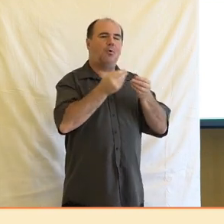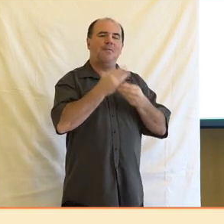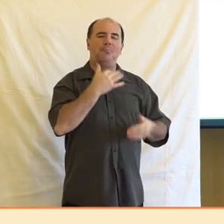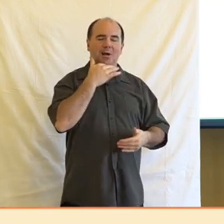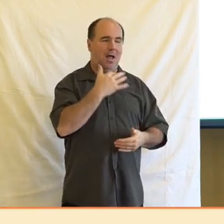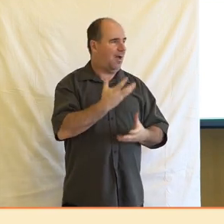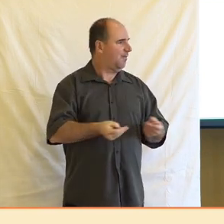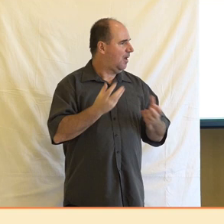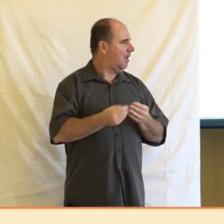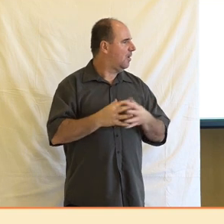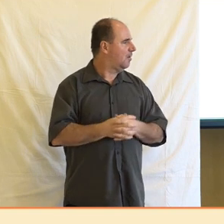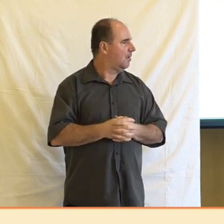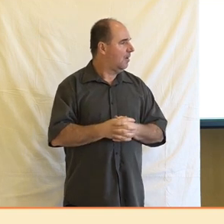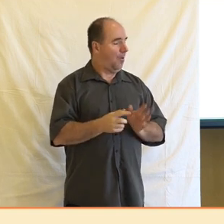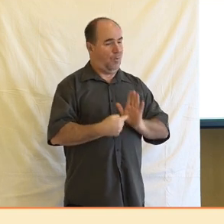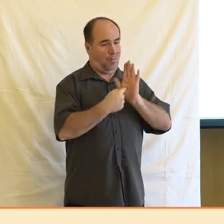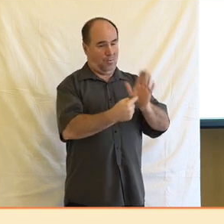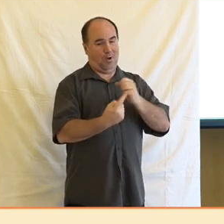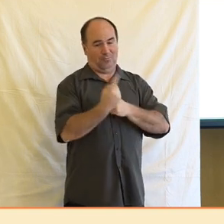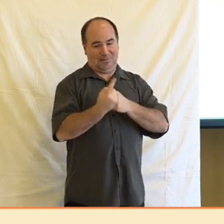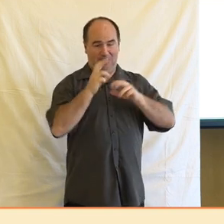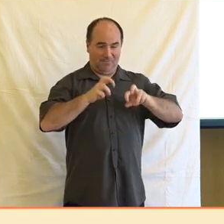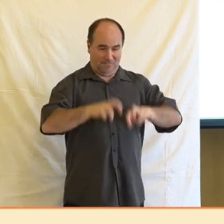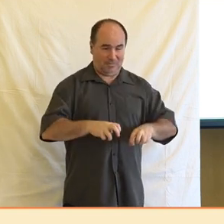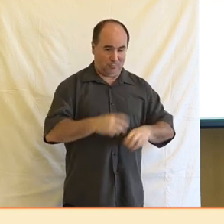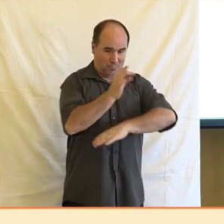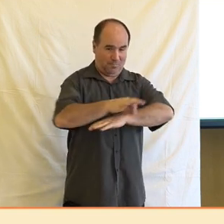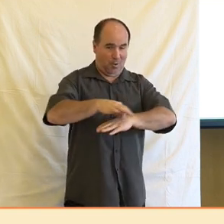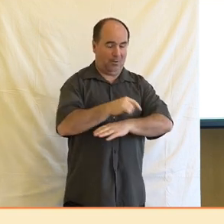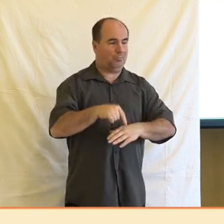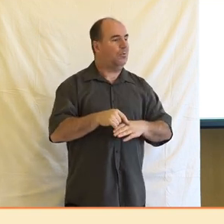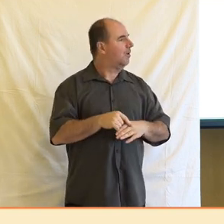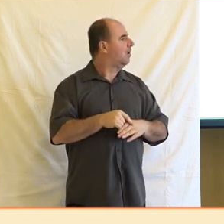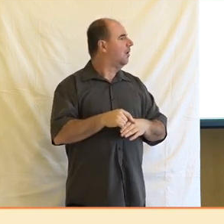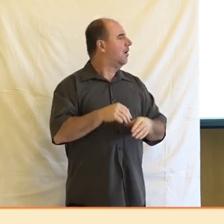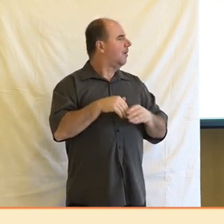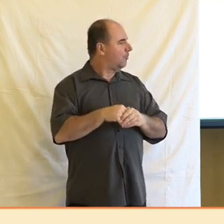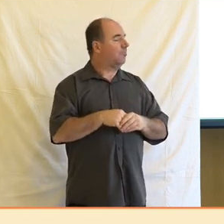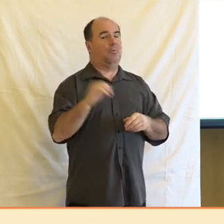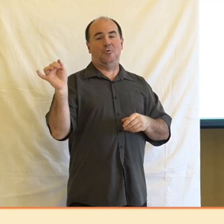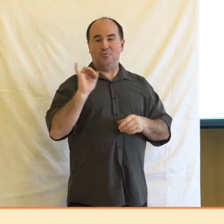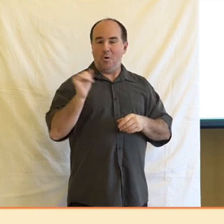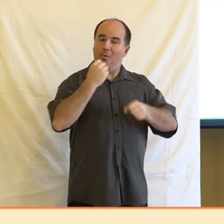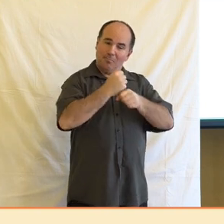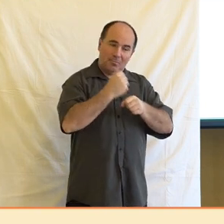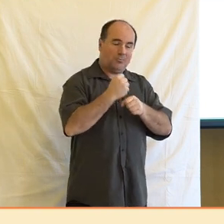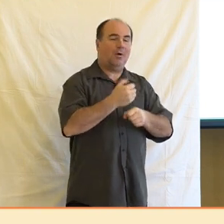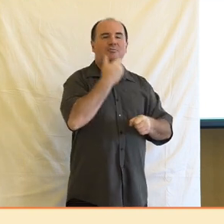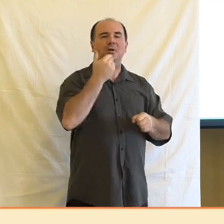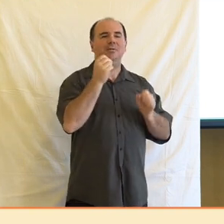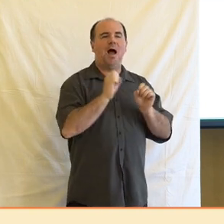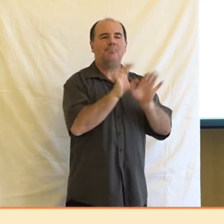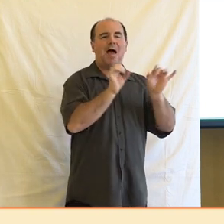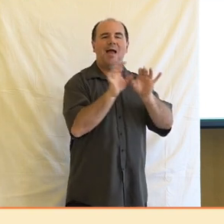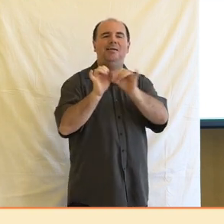představí výsledky výzkumu z hlediska toho, kdo vlastně v českých médiích pracuje, kdo jsou ti